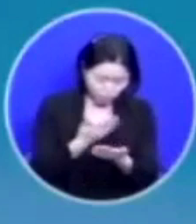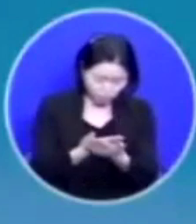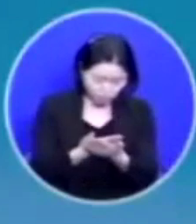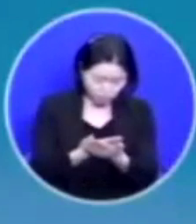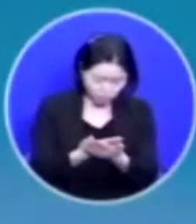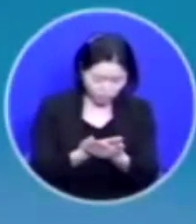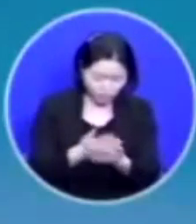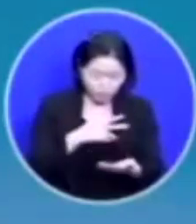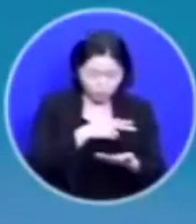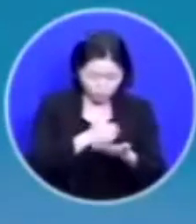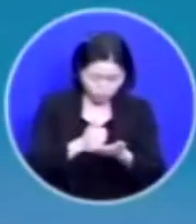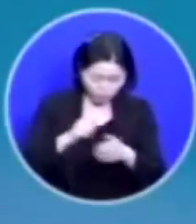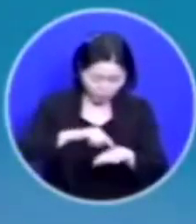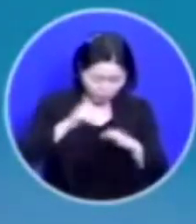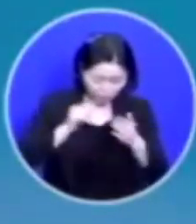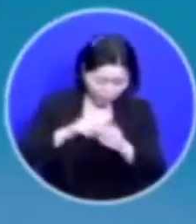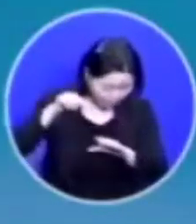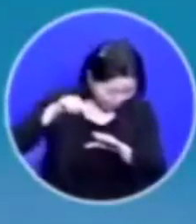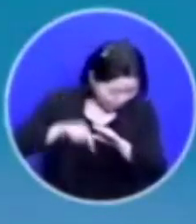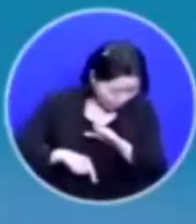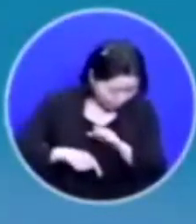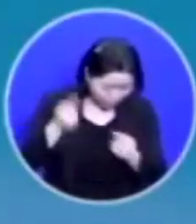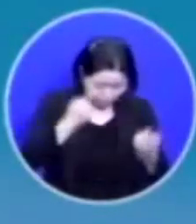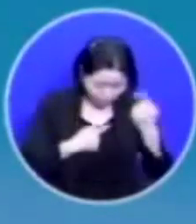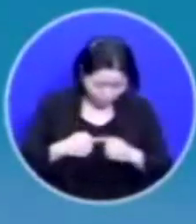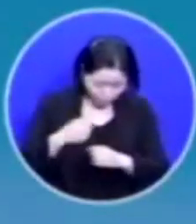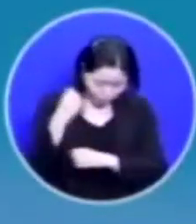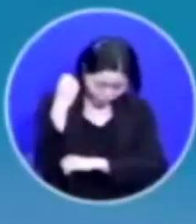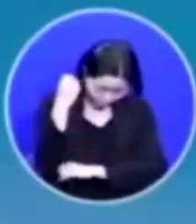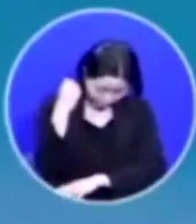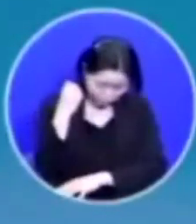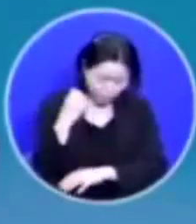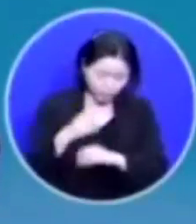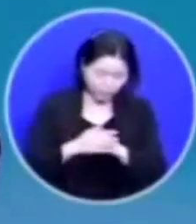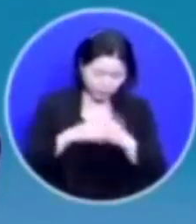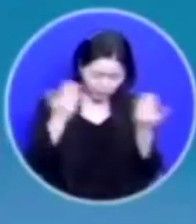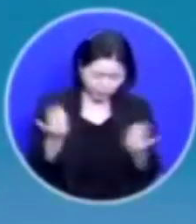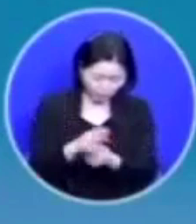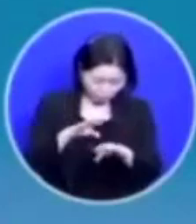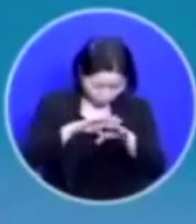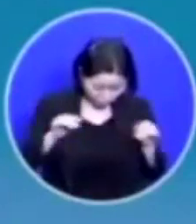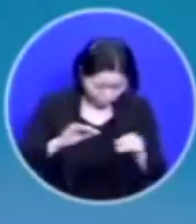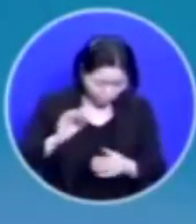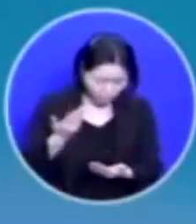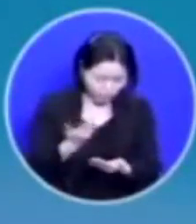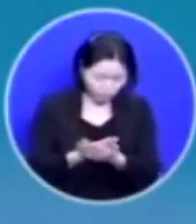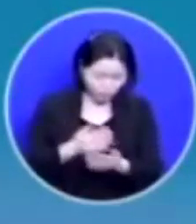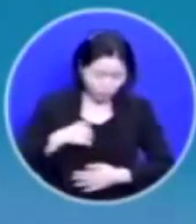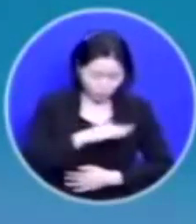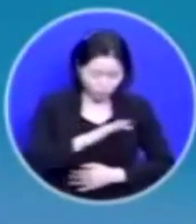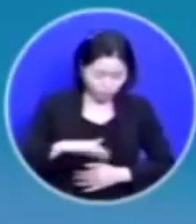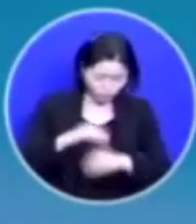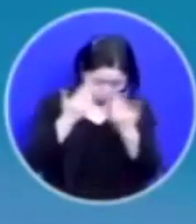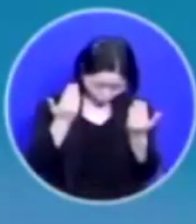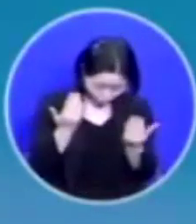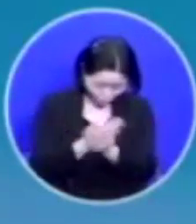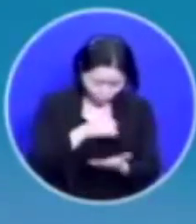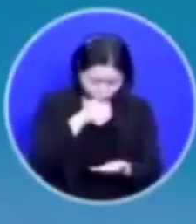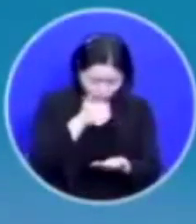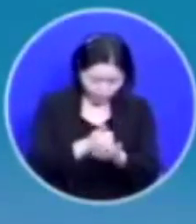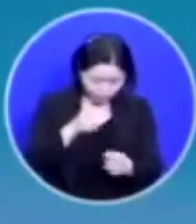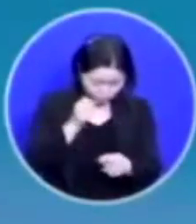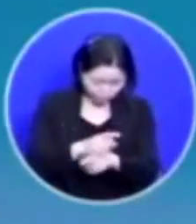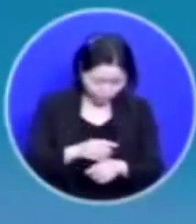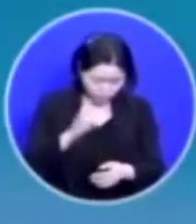주님 마음의 깊은 상처와 쓴뿌리들이 다 풀어지게 하소서 우리의 완고한 죄성이 이 시간 예수님의